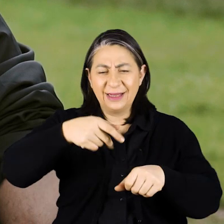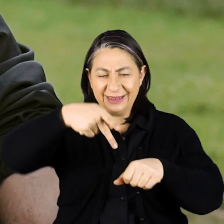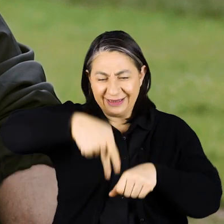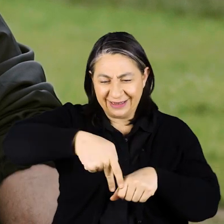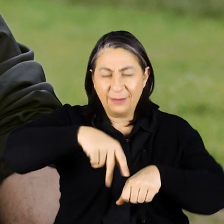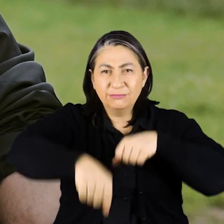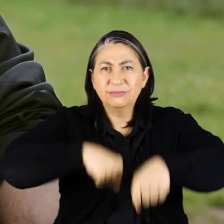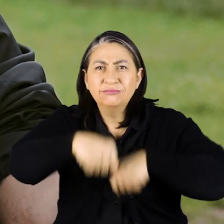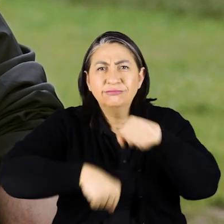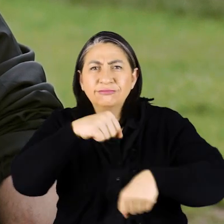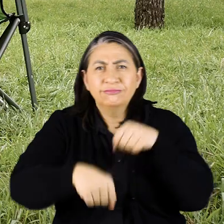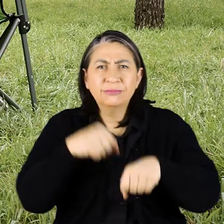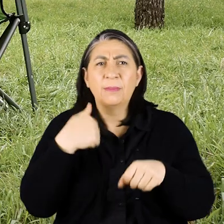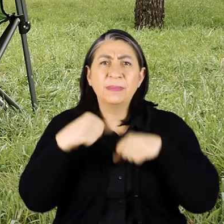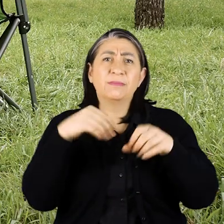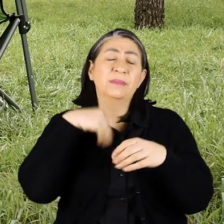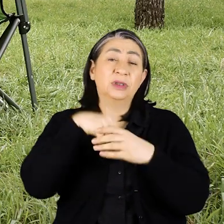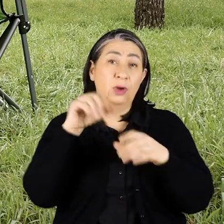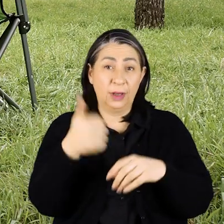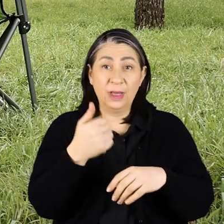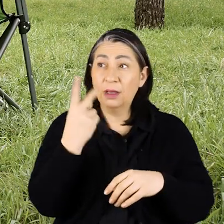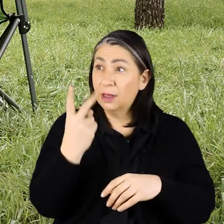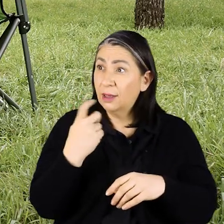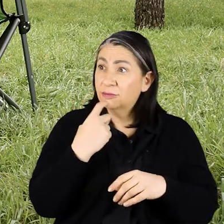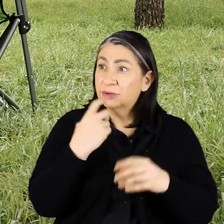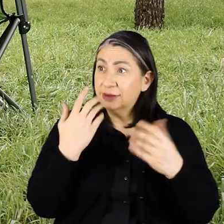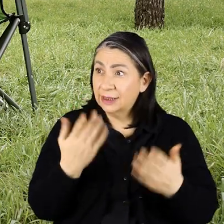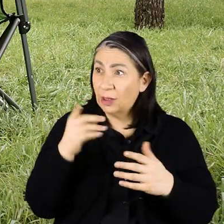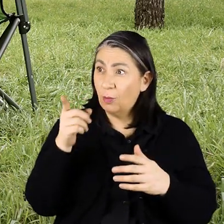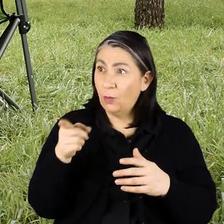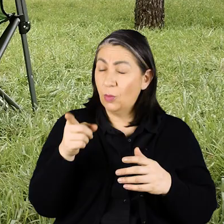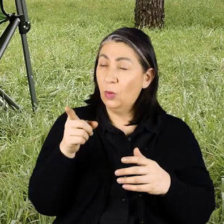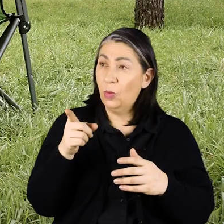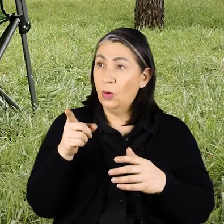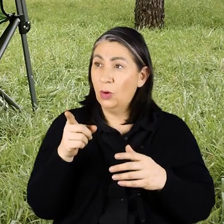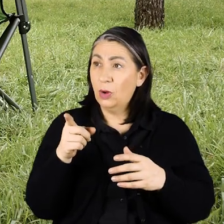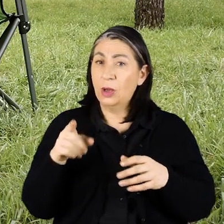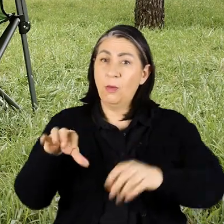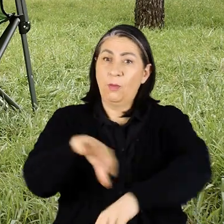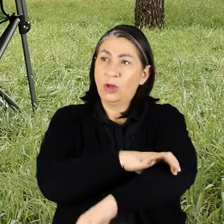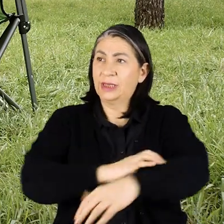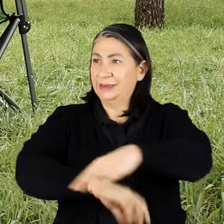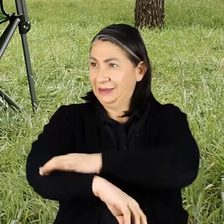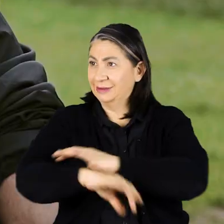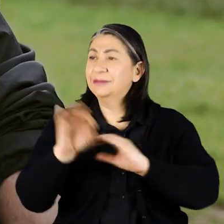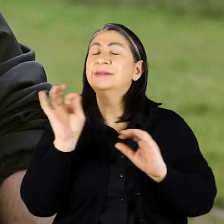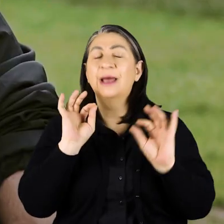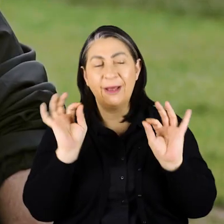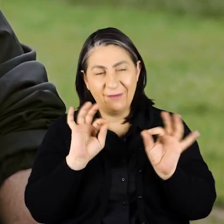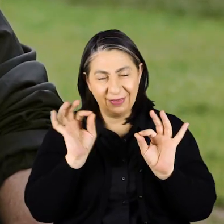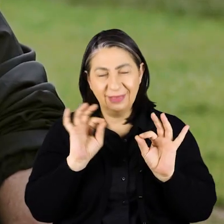biniyordum Yani bisiklet benim için baya önemli 2 yaşında zaten sen bu protezleri takmaya başladın Evet protezleri takmaya